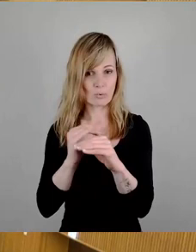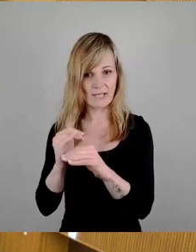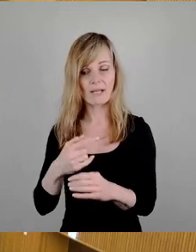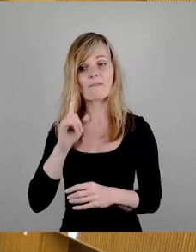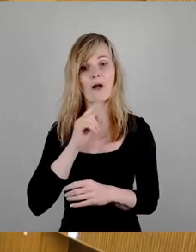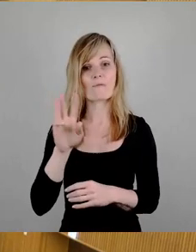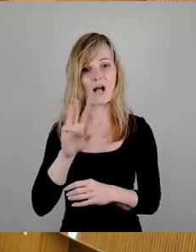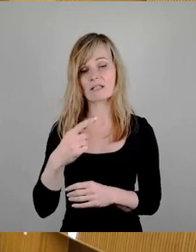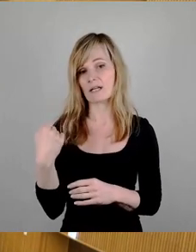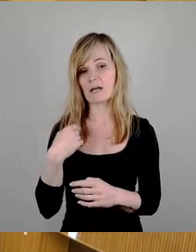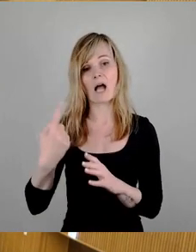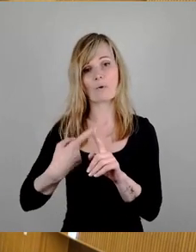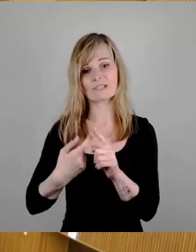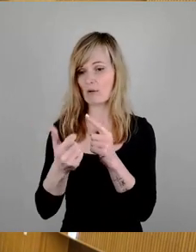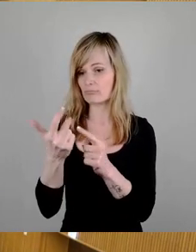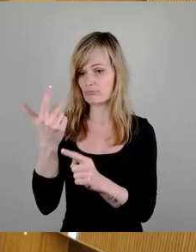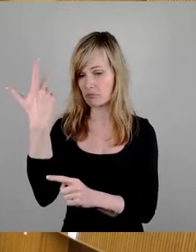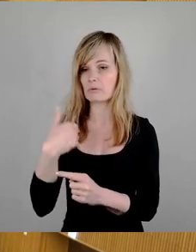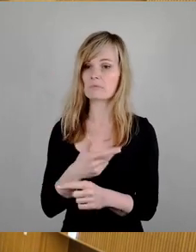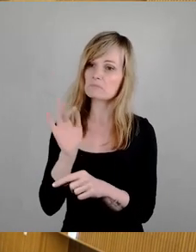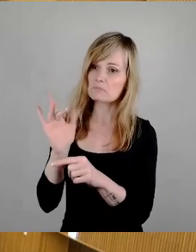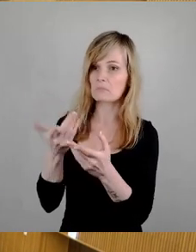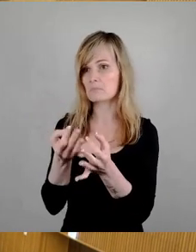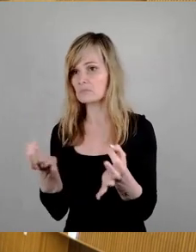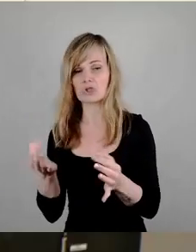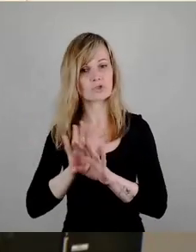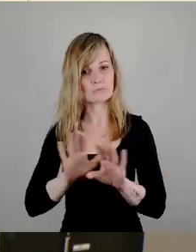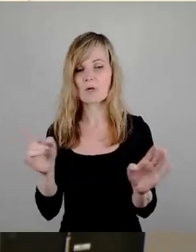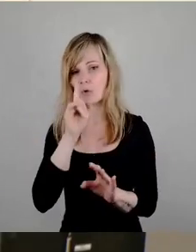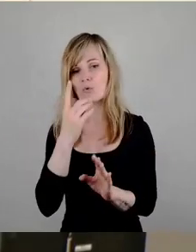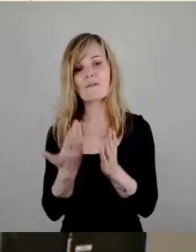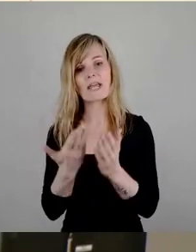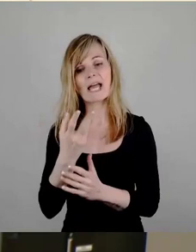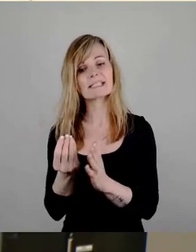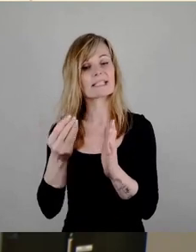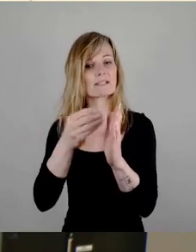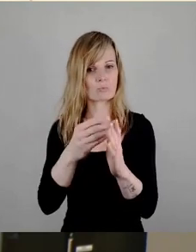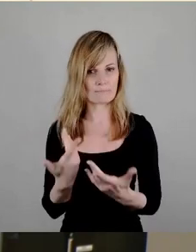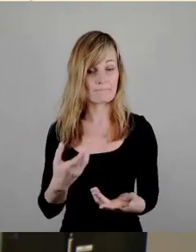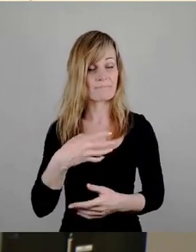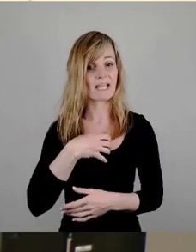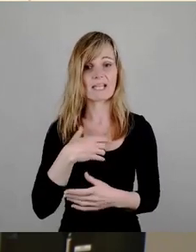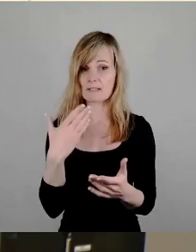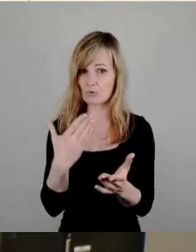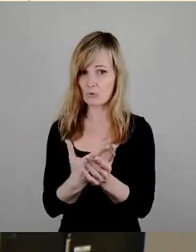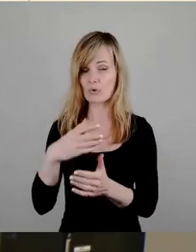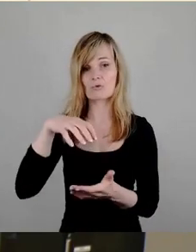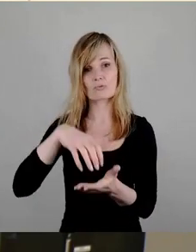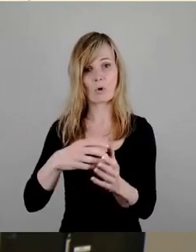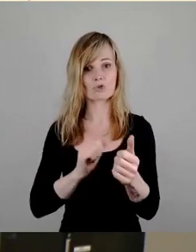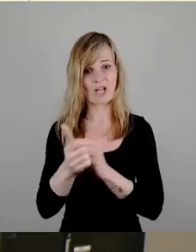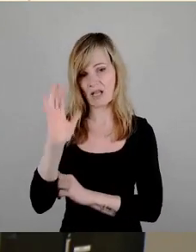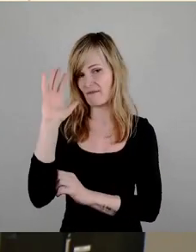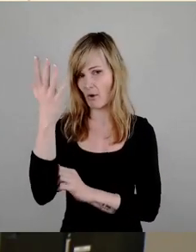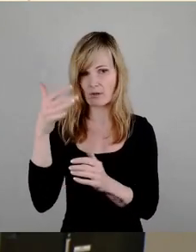entgegenzusetzen Vielleicht noch etwas hinzuzufügen Dresden ist eine erfolgreiche Sportstadt Dresden investiert